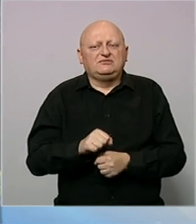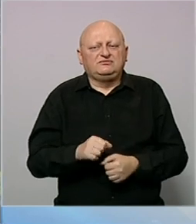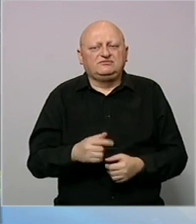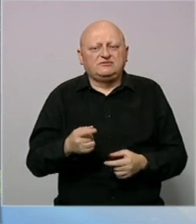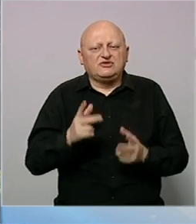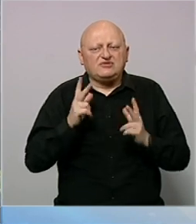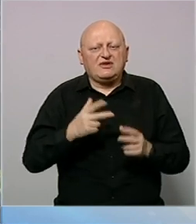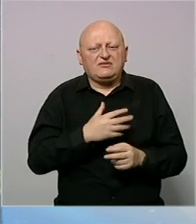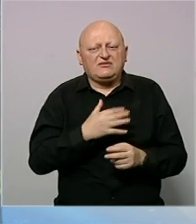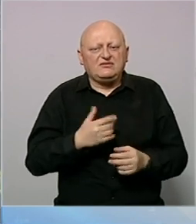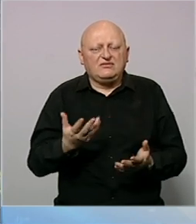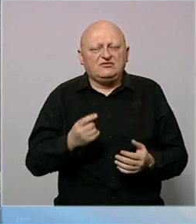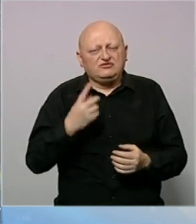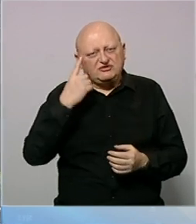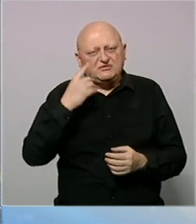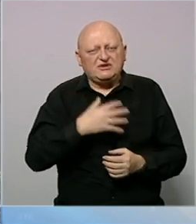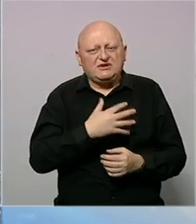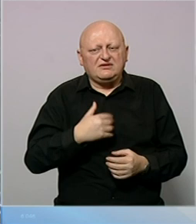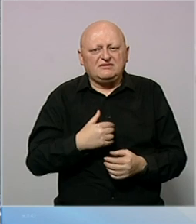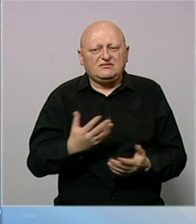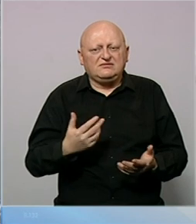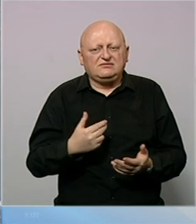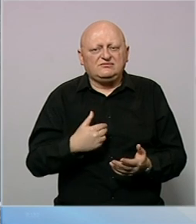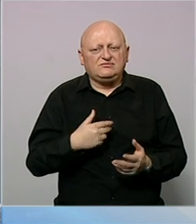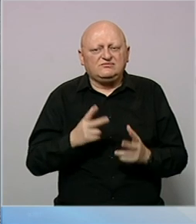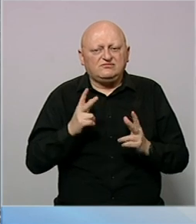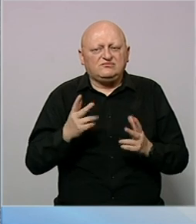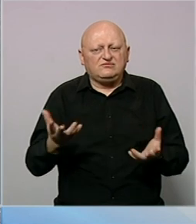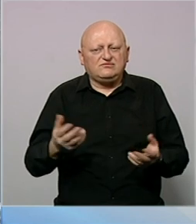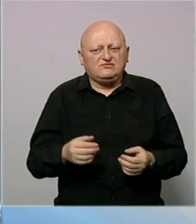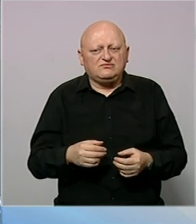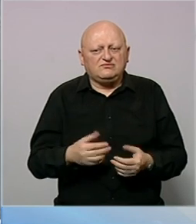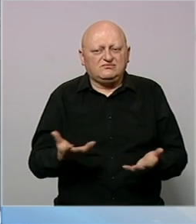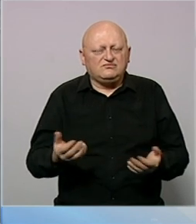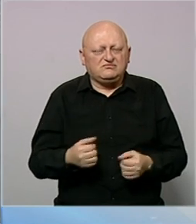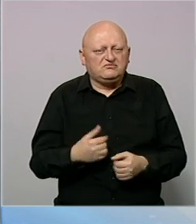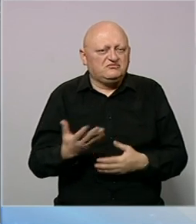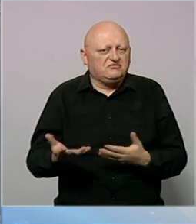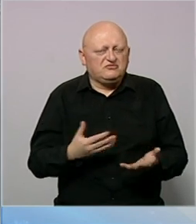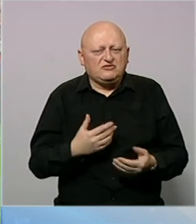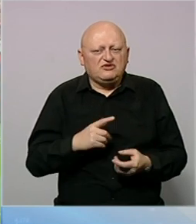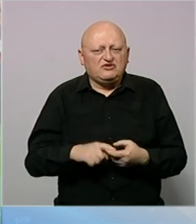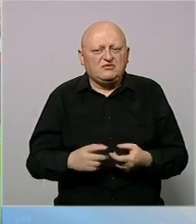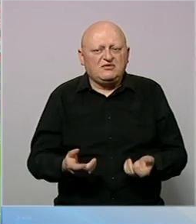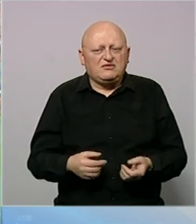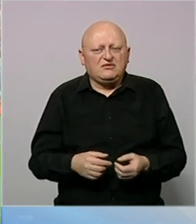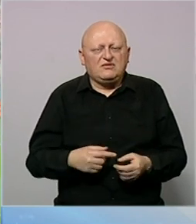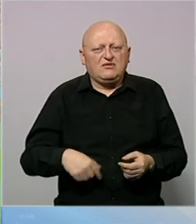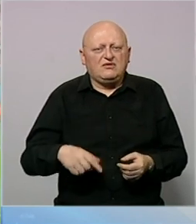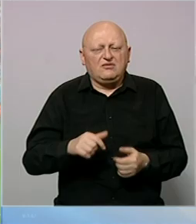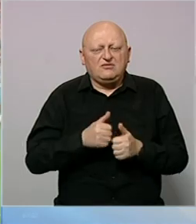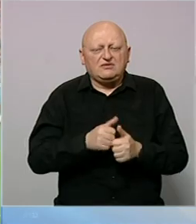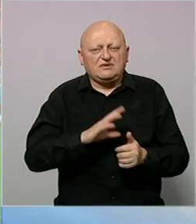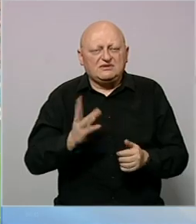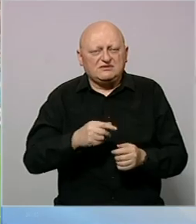Hoćete navijati za Hrvatsku? Šta mislite generalno o Hrvatskoj? Pa ja naviju. Šta ako nisu mi prošli? Pa to ne prođu. Šta ima vezi? Pomno su se pratila